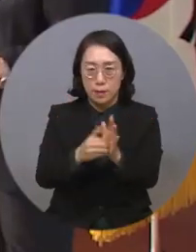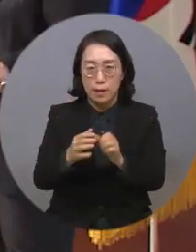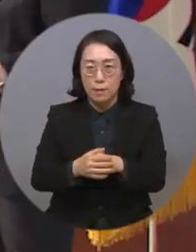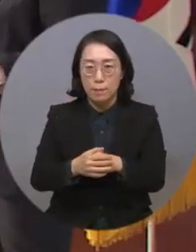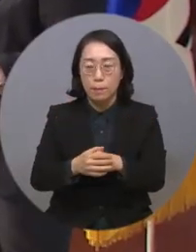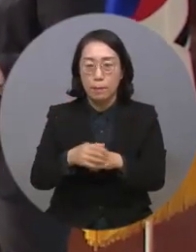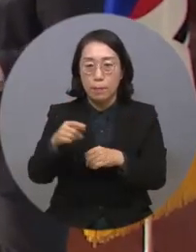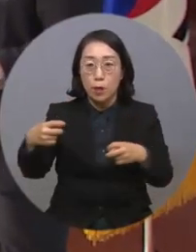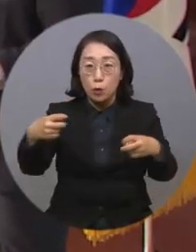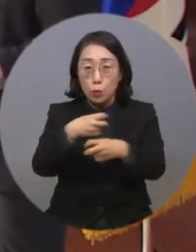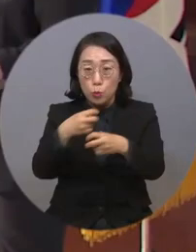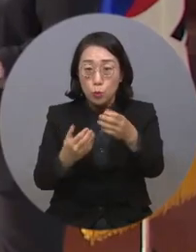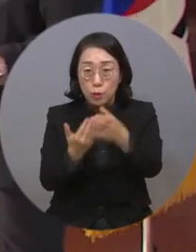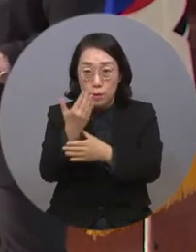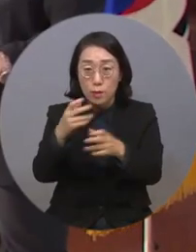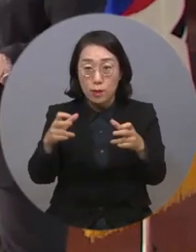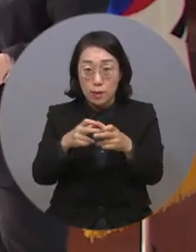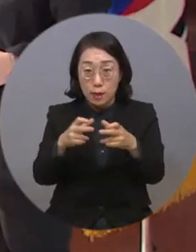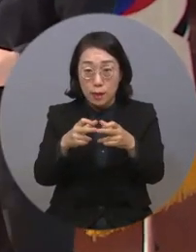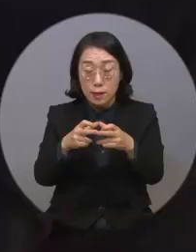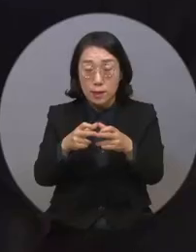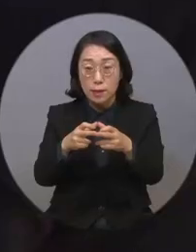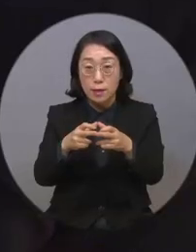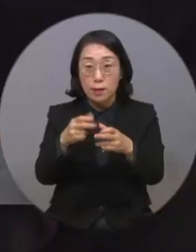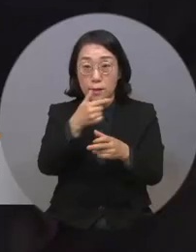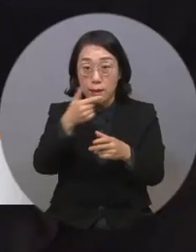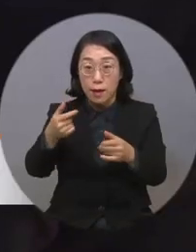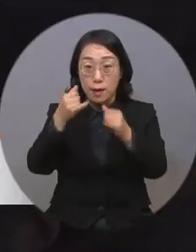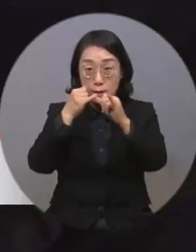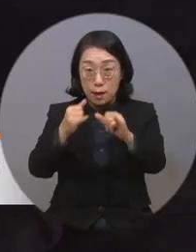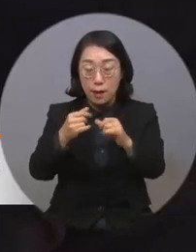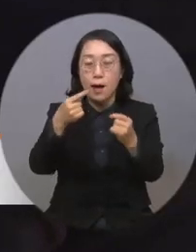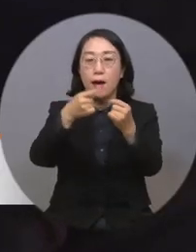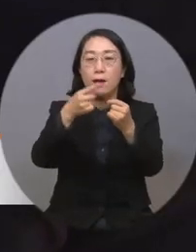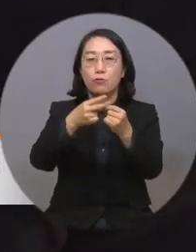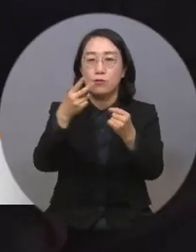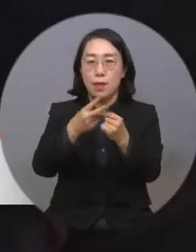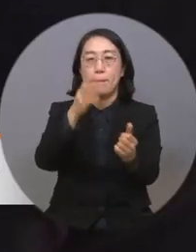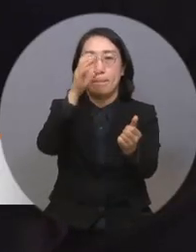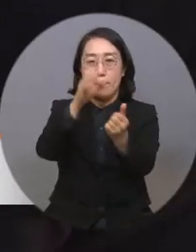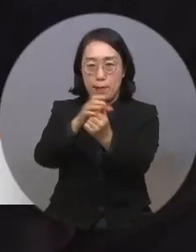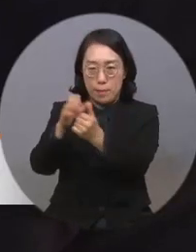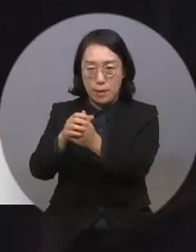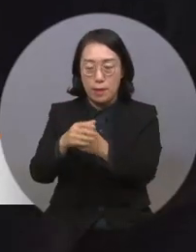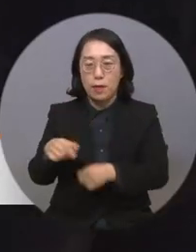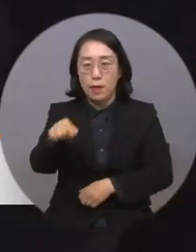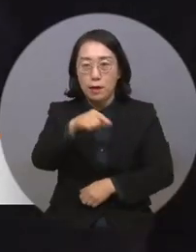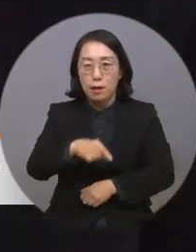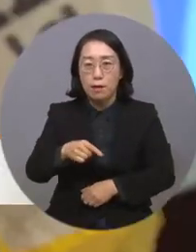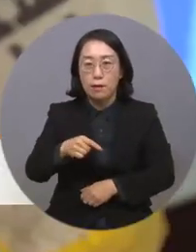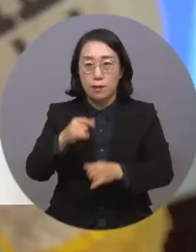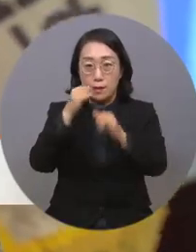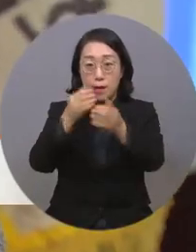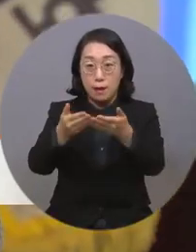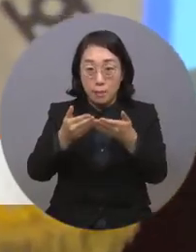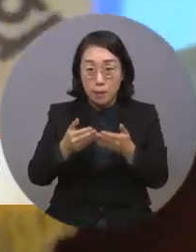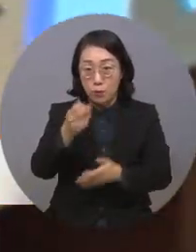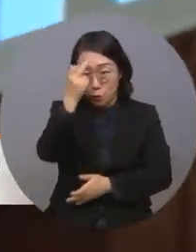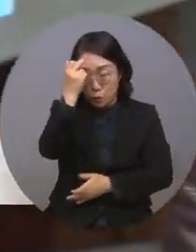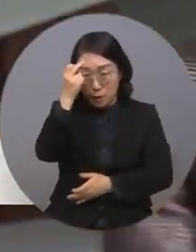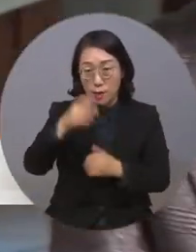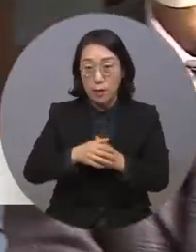이날 교통사고장애인 재활상 주인공은 총 3명으로 결정됐습니다. 수상의 영예를 아는 최상윤